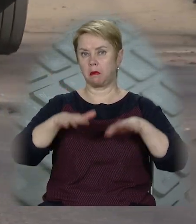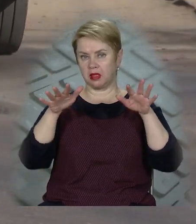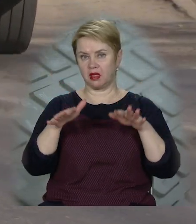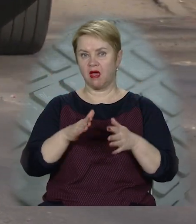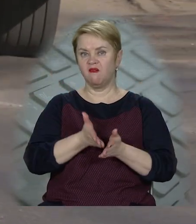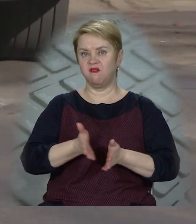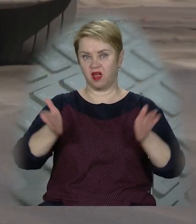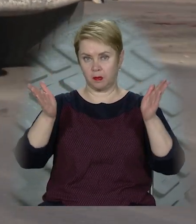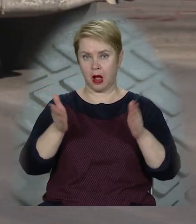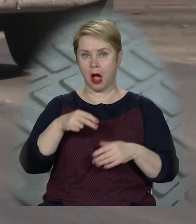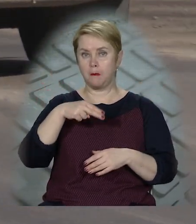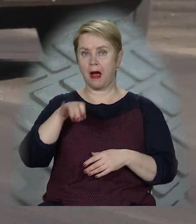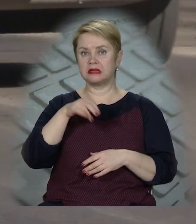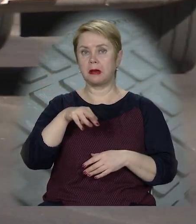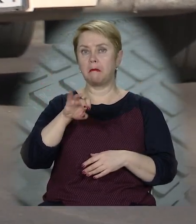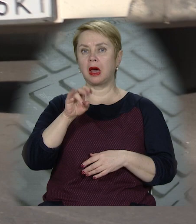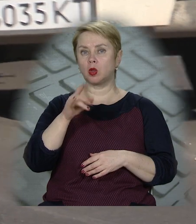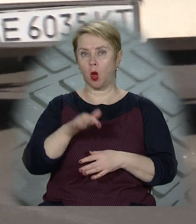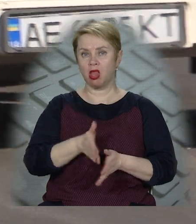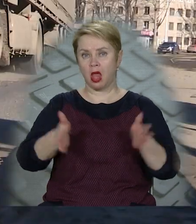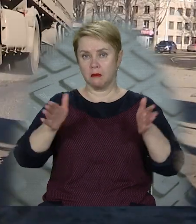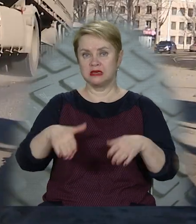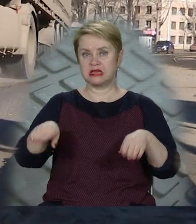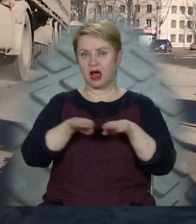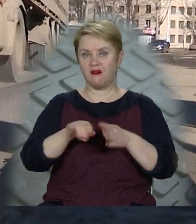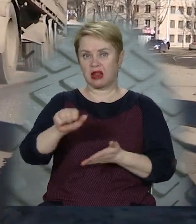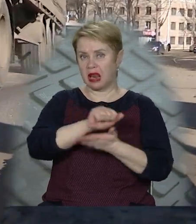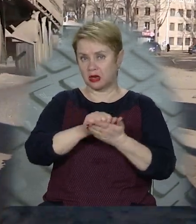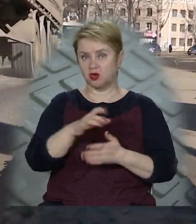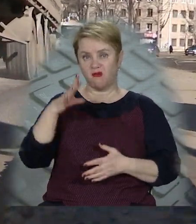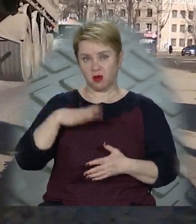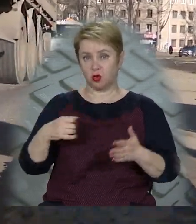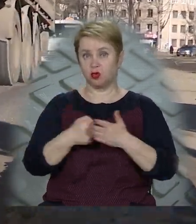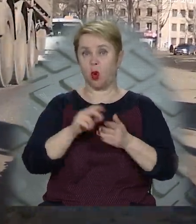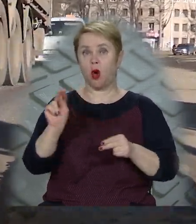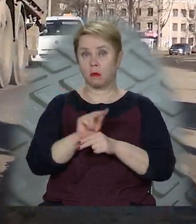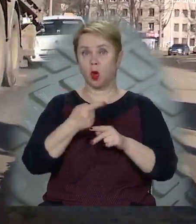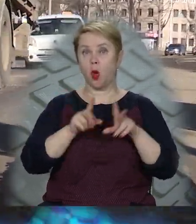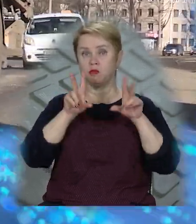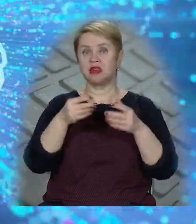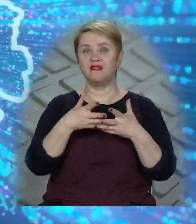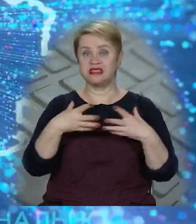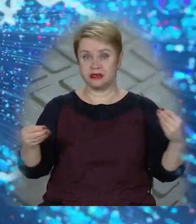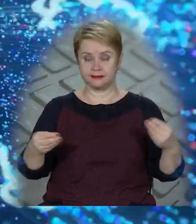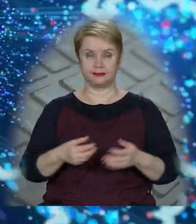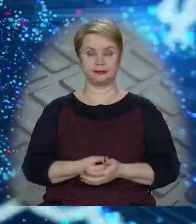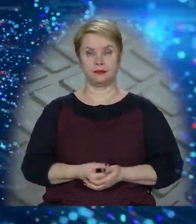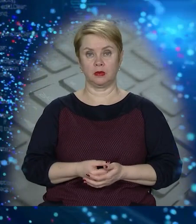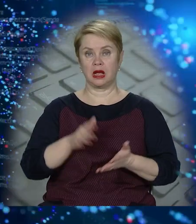та вибоїн, а на Панаса Мирного ями закривають латками, що повинні витримати до ремонту, який обіцяють навесні.